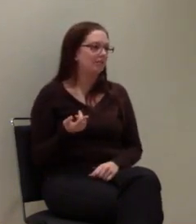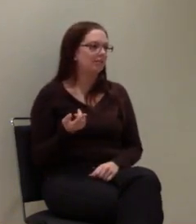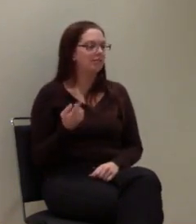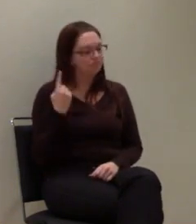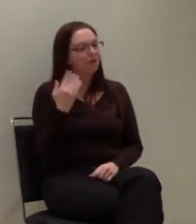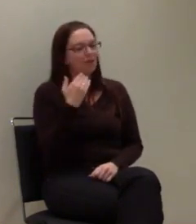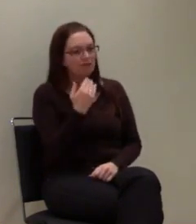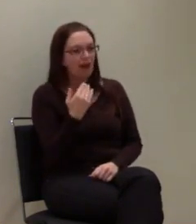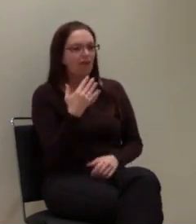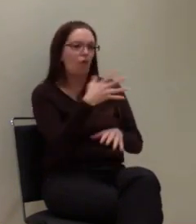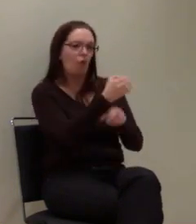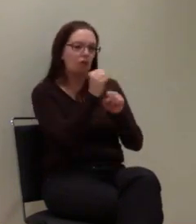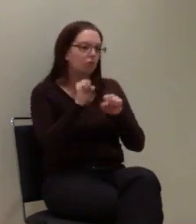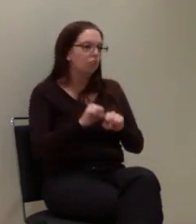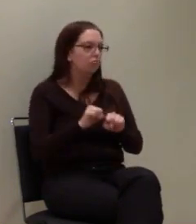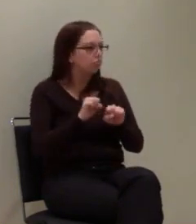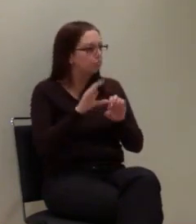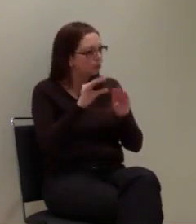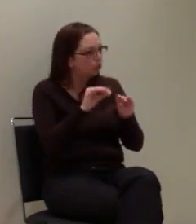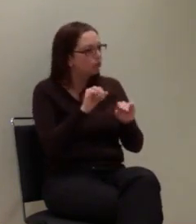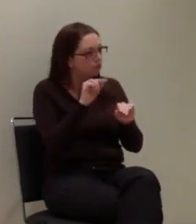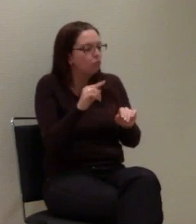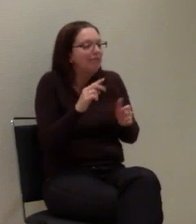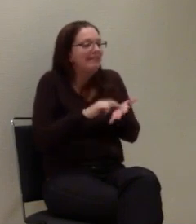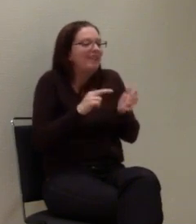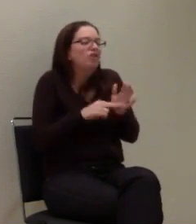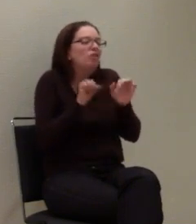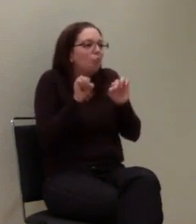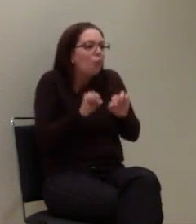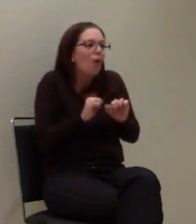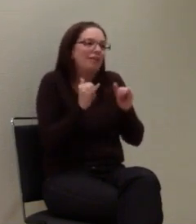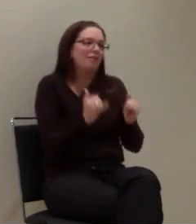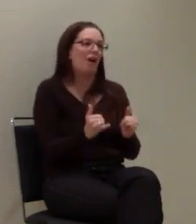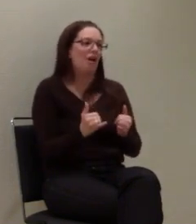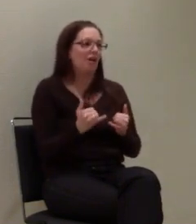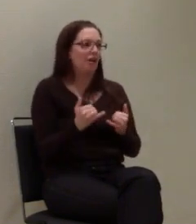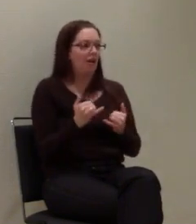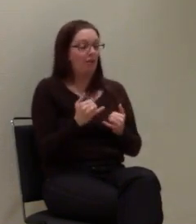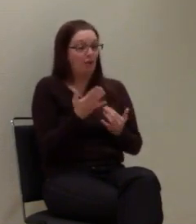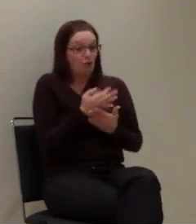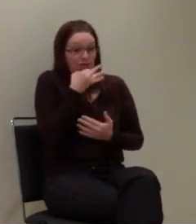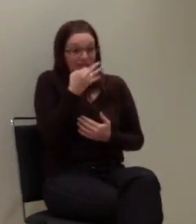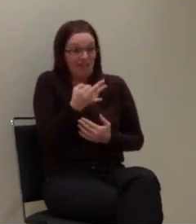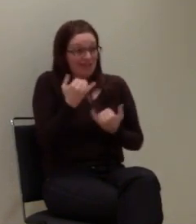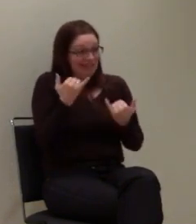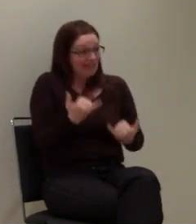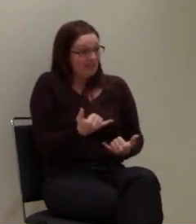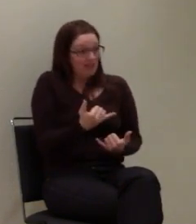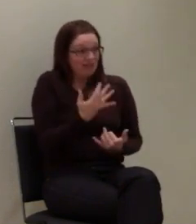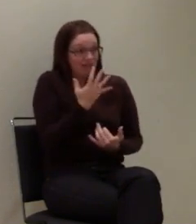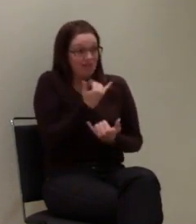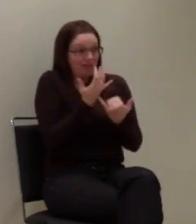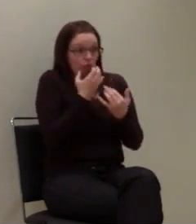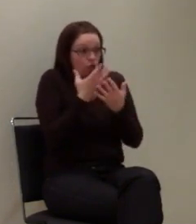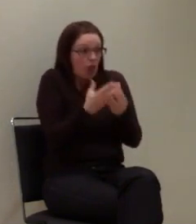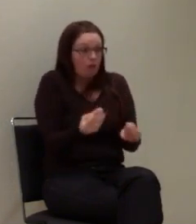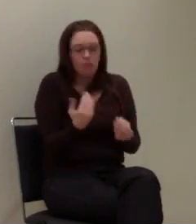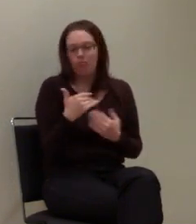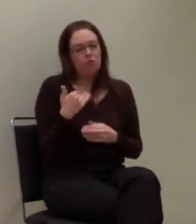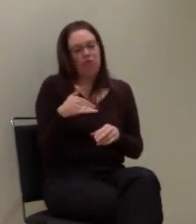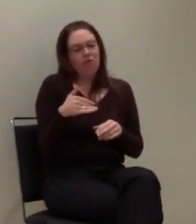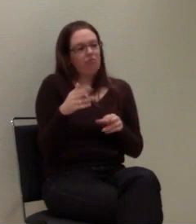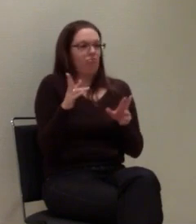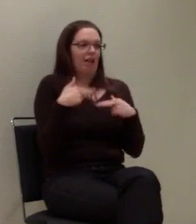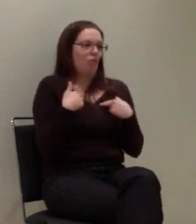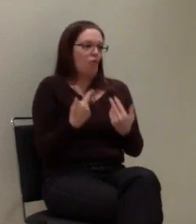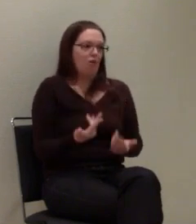Aber sie haben da, ehrlich gesagt, erstmal noch keine Lösung. Also denke mal, also wir sind mit E-Plus da